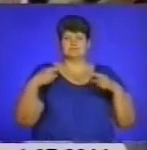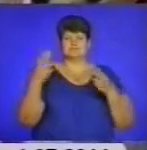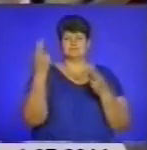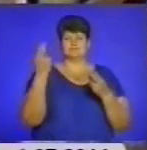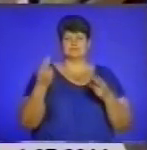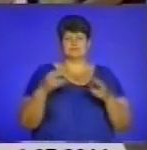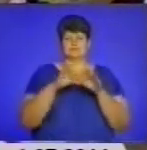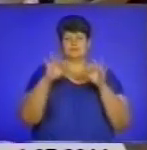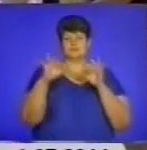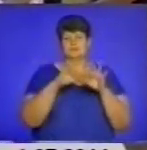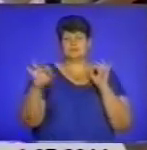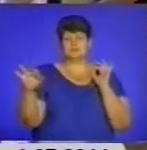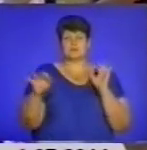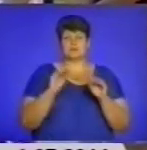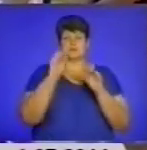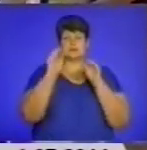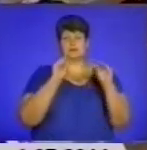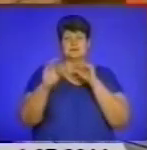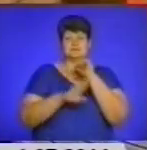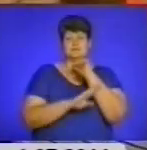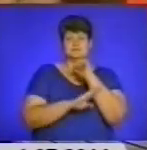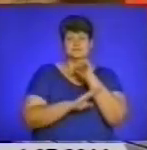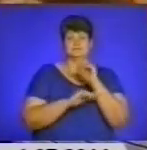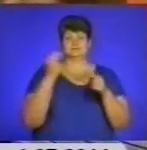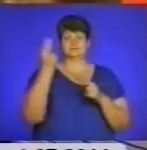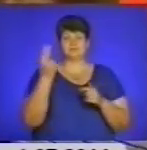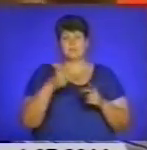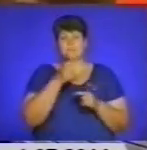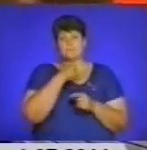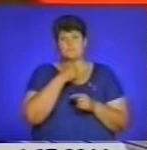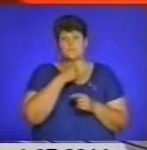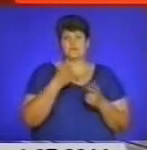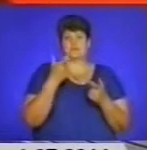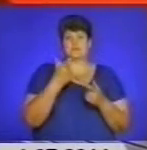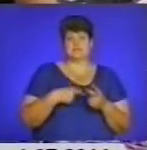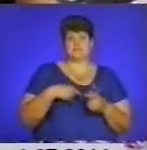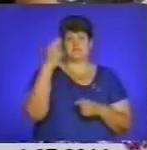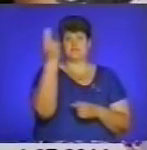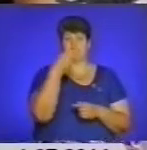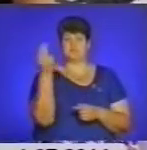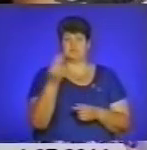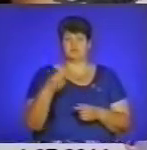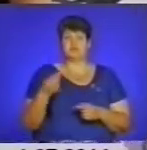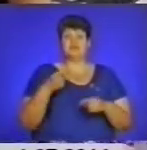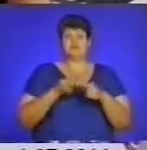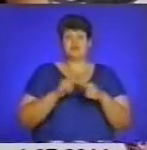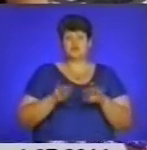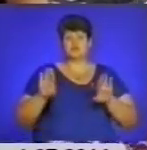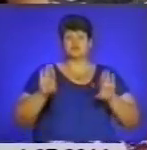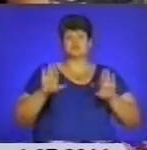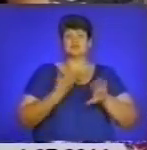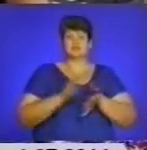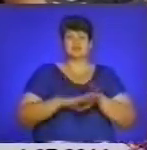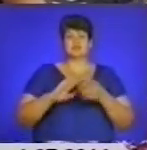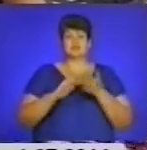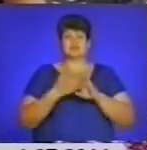паперових смужок, прикрасити дерев'яний виріб малюнком або ж спробувати себе у живописі. В таку складну ситуацію, як в Україні, ми хочемо